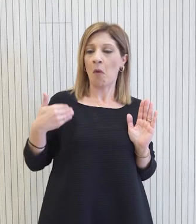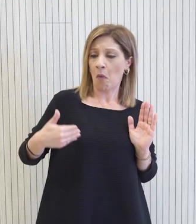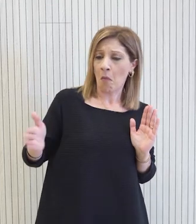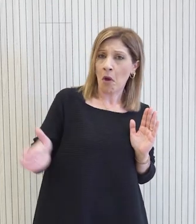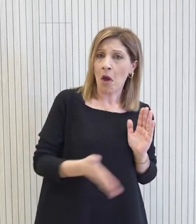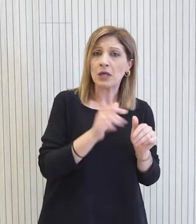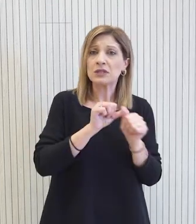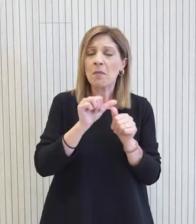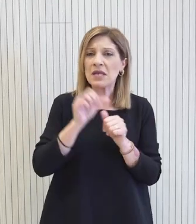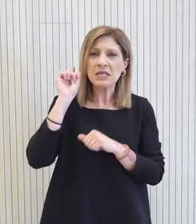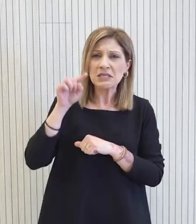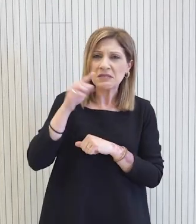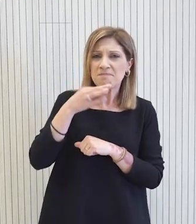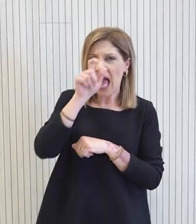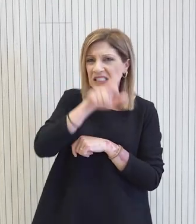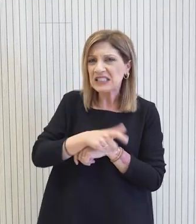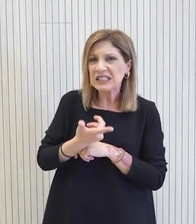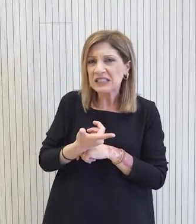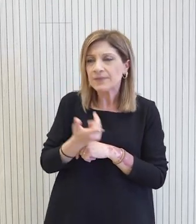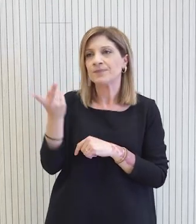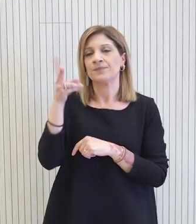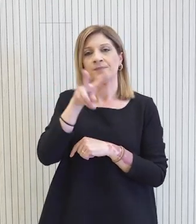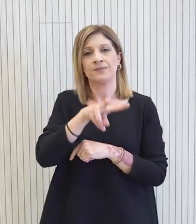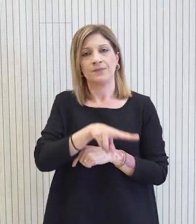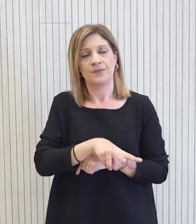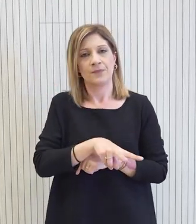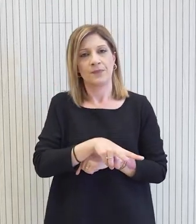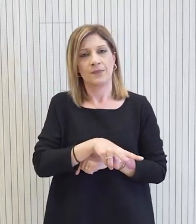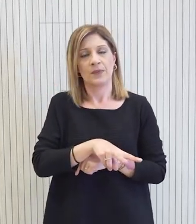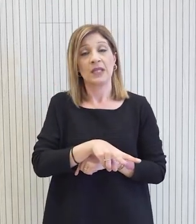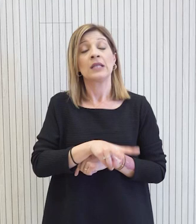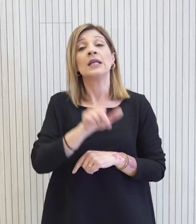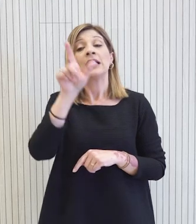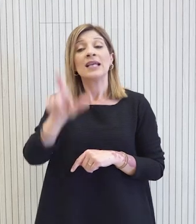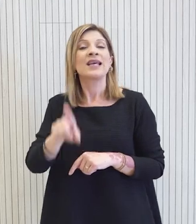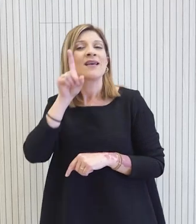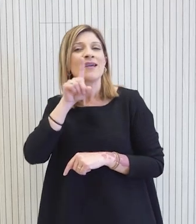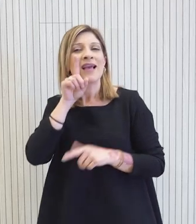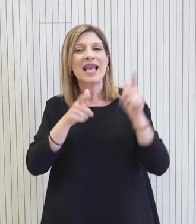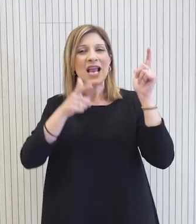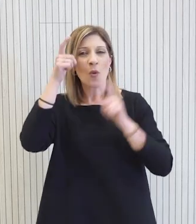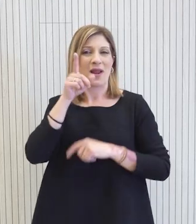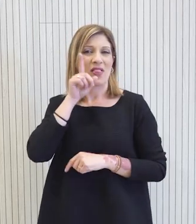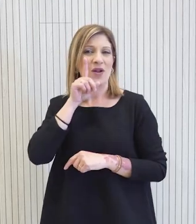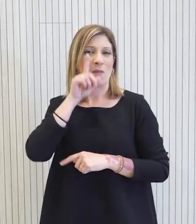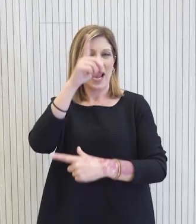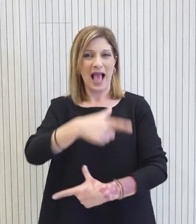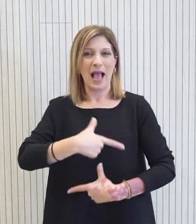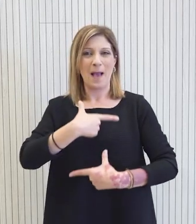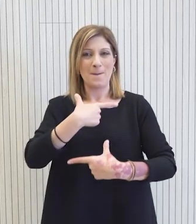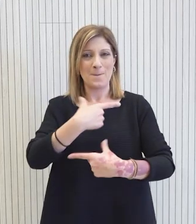Να θυμίσω ότι καταρχάς η προσωπική απεσταλμένη του Γενικού Γραμματέα των Ηνωμένων Εθνών